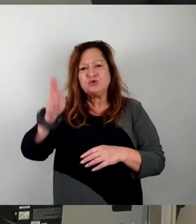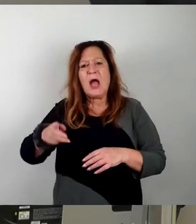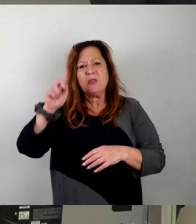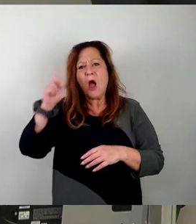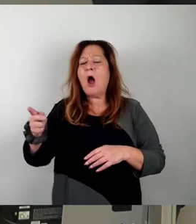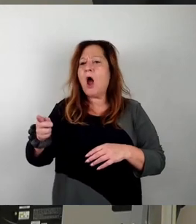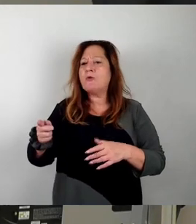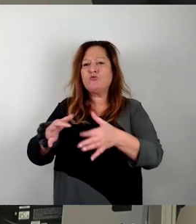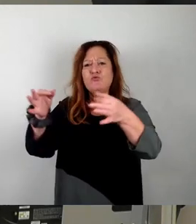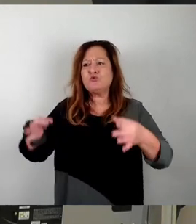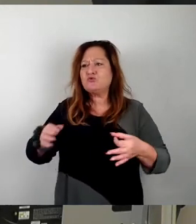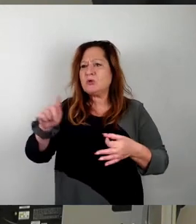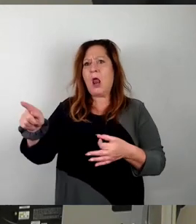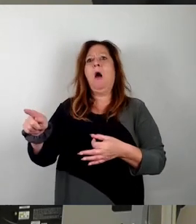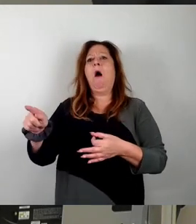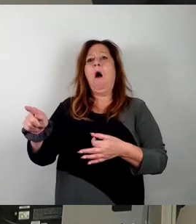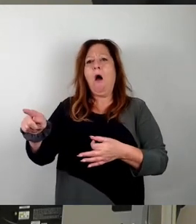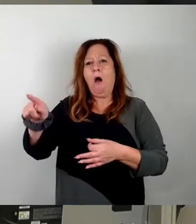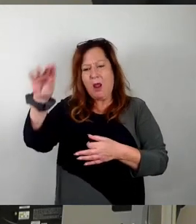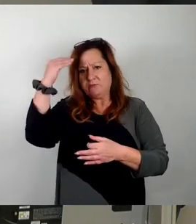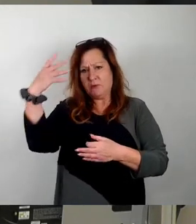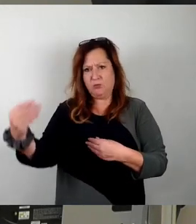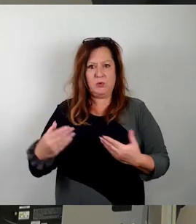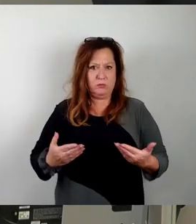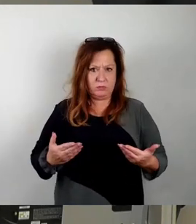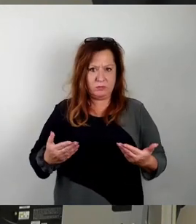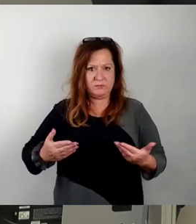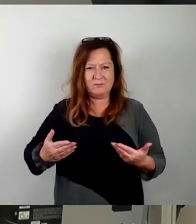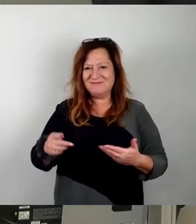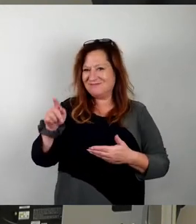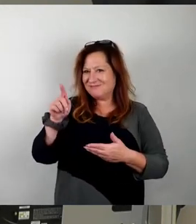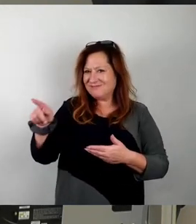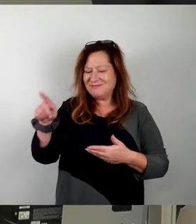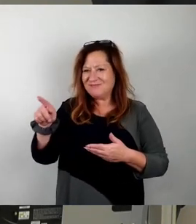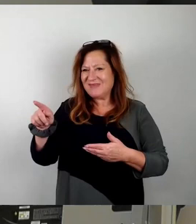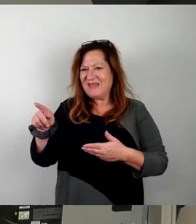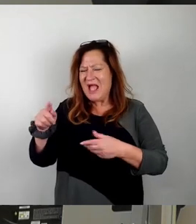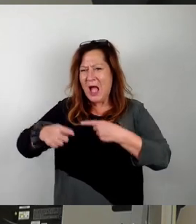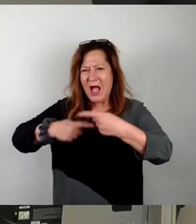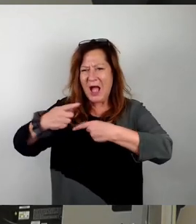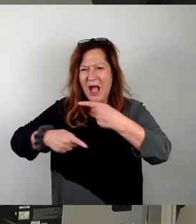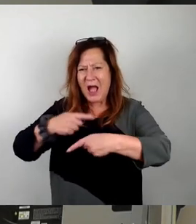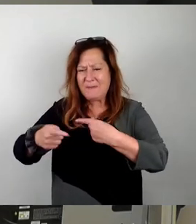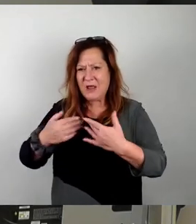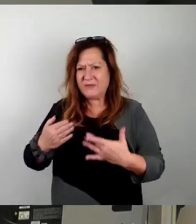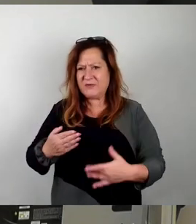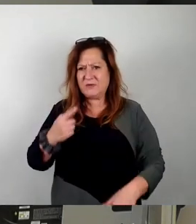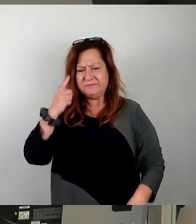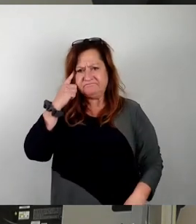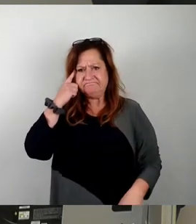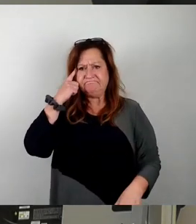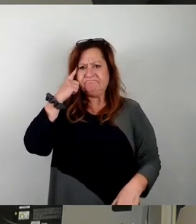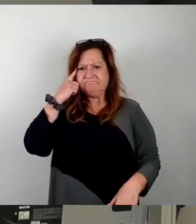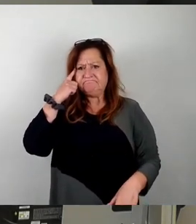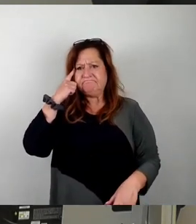weitergeht, wurden sie überhaupt darüber in Kenntnis gesetzt. Infolge dieses fragwürdigen Vorgehens reichten die Dresdner Bürger gleich mehrere Petitionen ein,